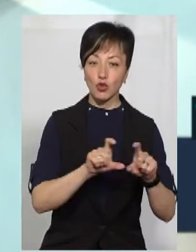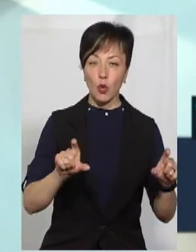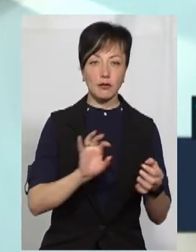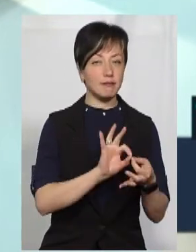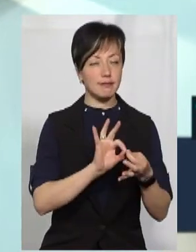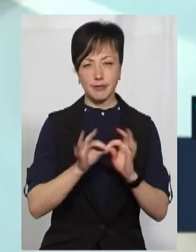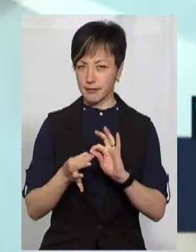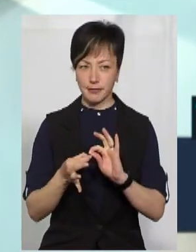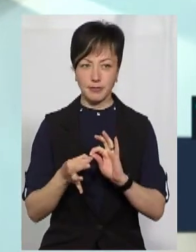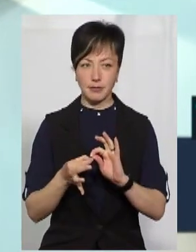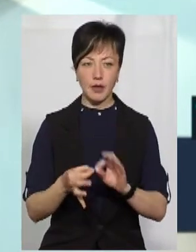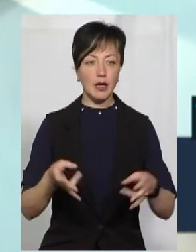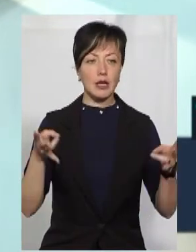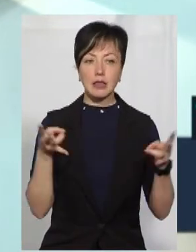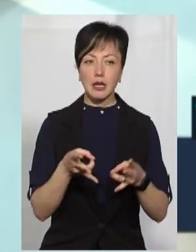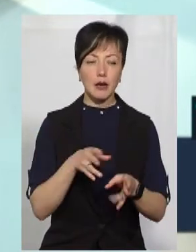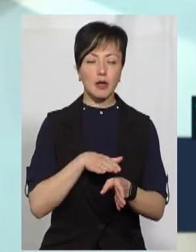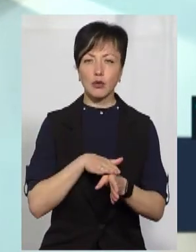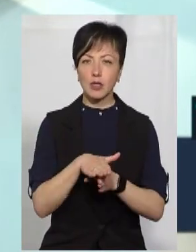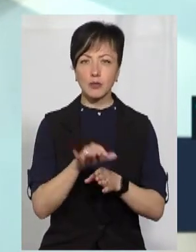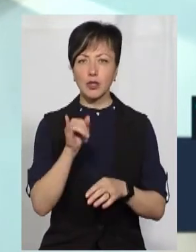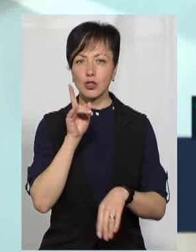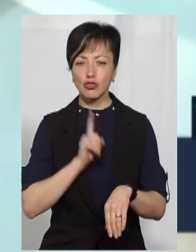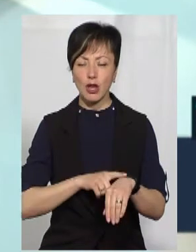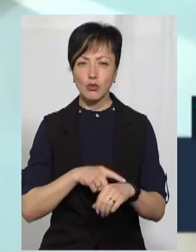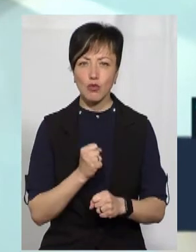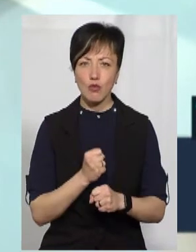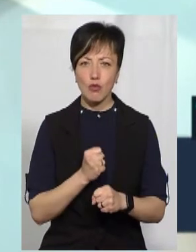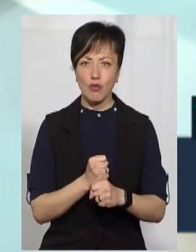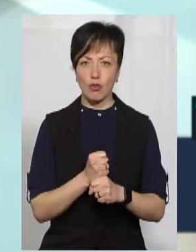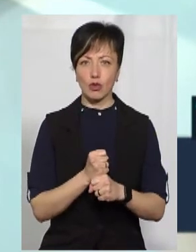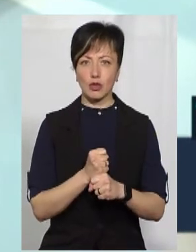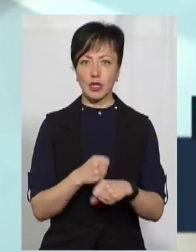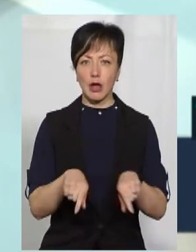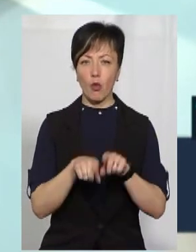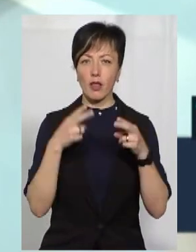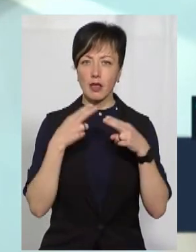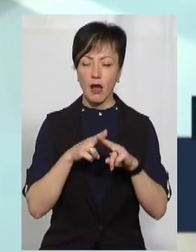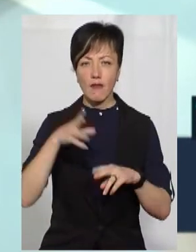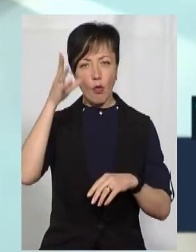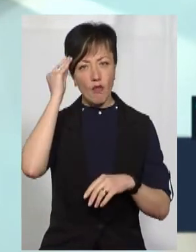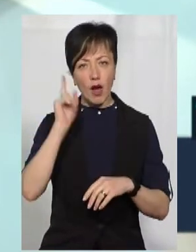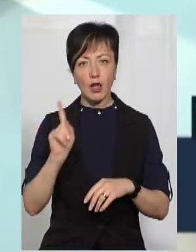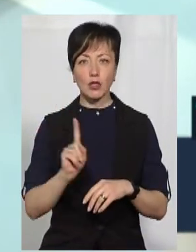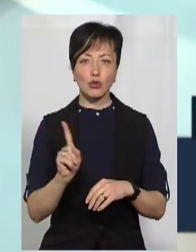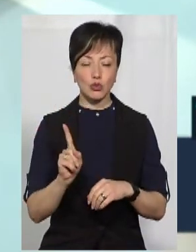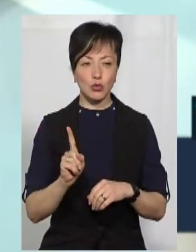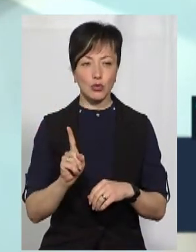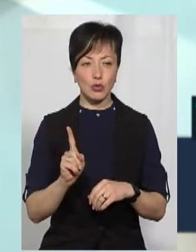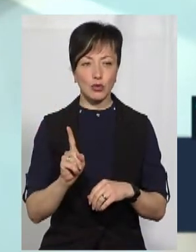це дуже складно. Тут треба дотриматися і часу роботи із такою технікою, врахувати те, що